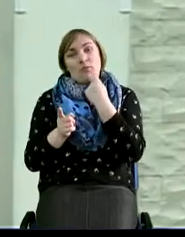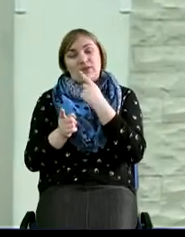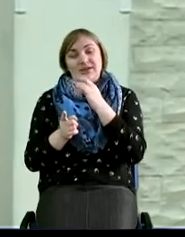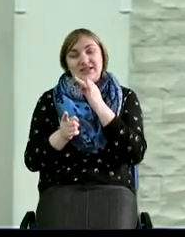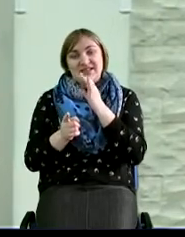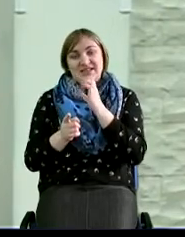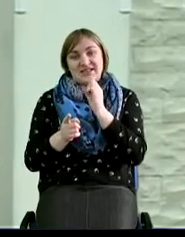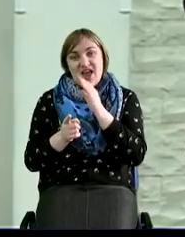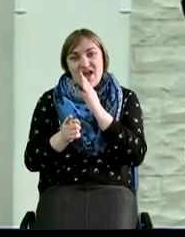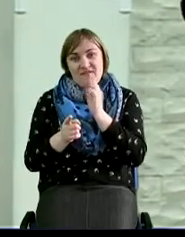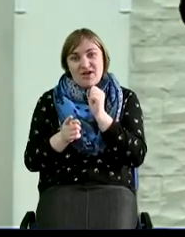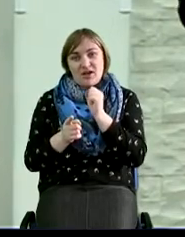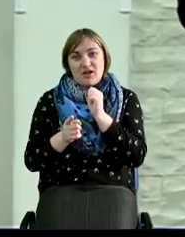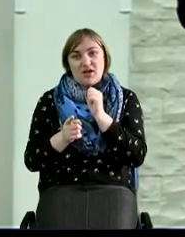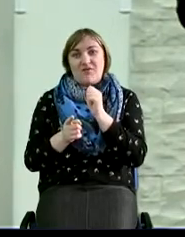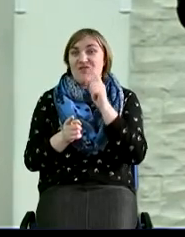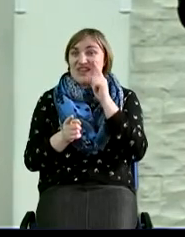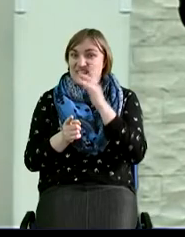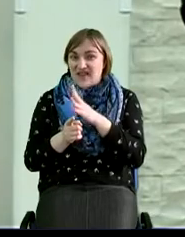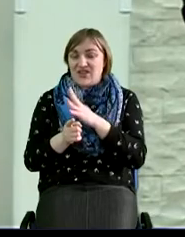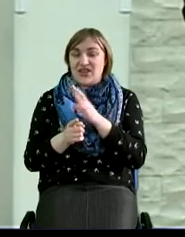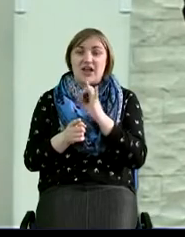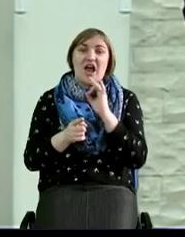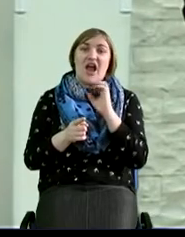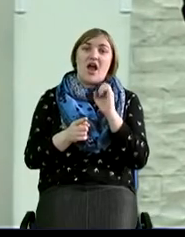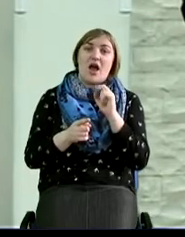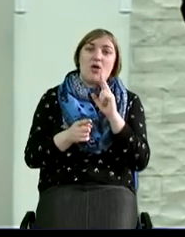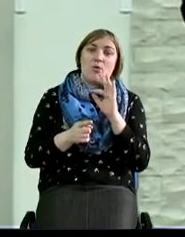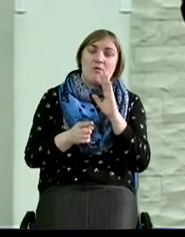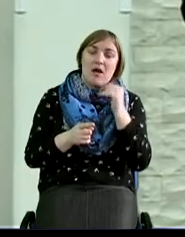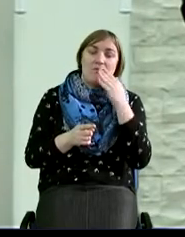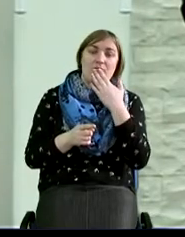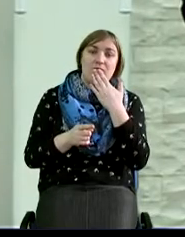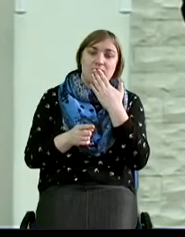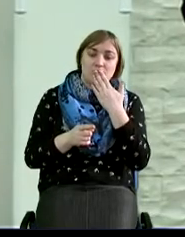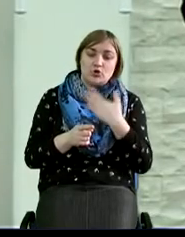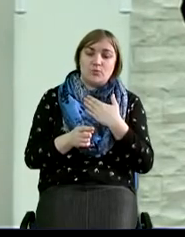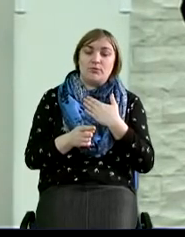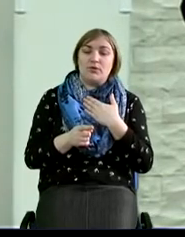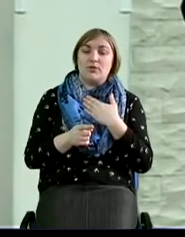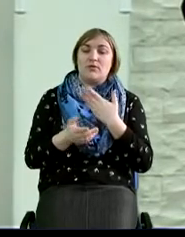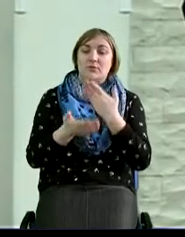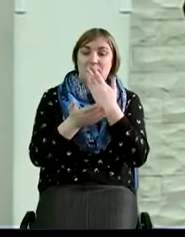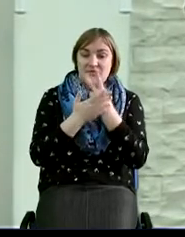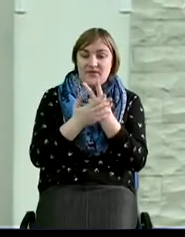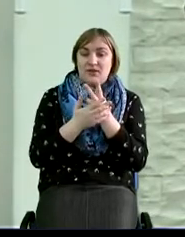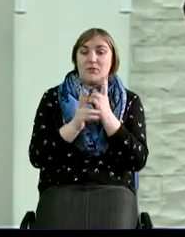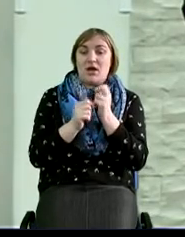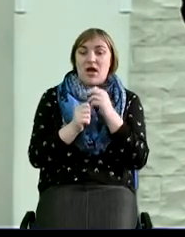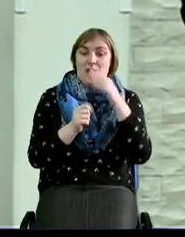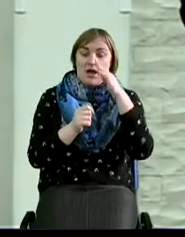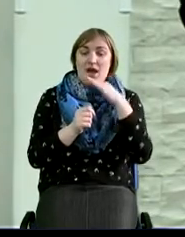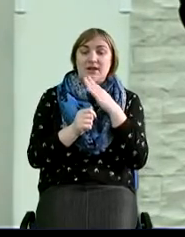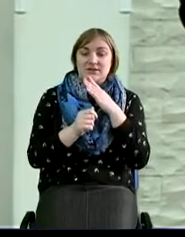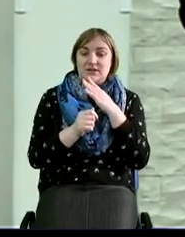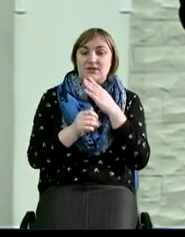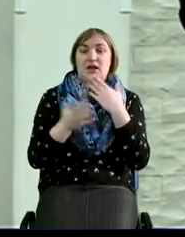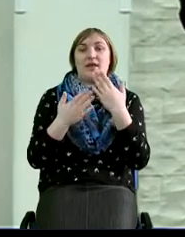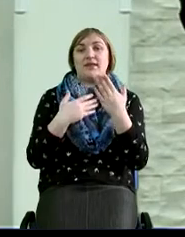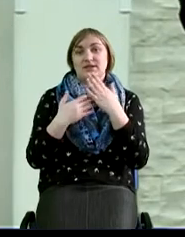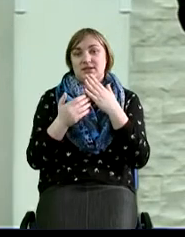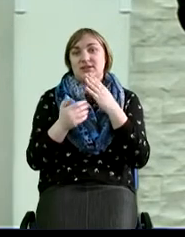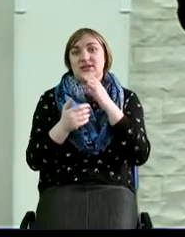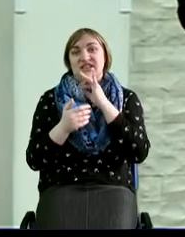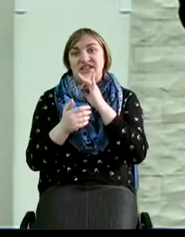Исава он возненавидел, а Иакова возлюбил. Ведь мы видим, что как его отец Исак относился к Исаву. Мы